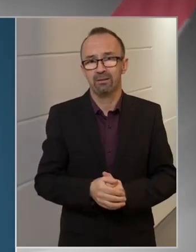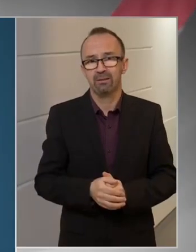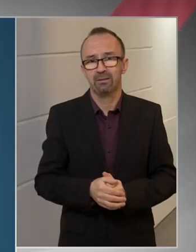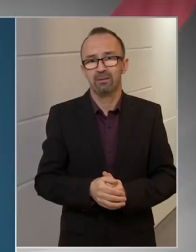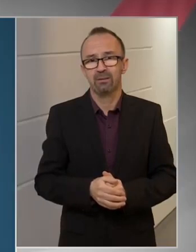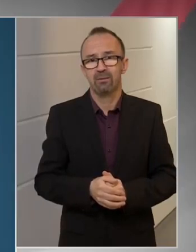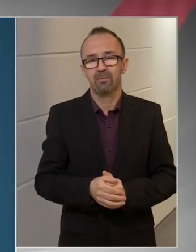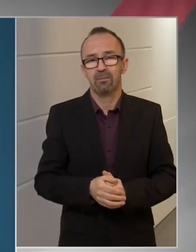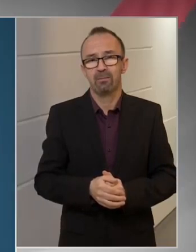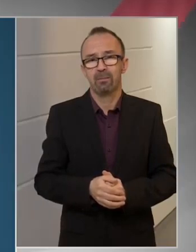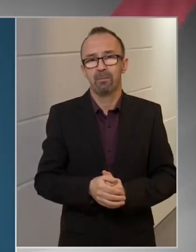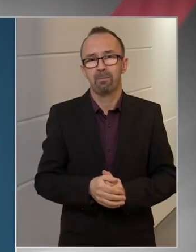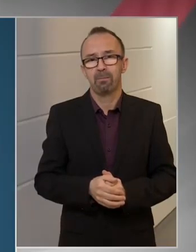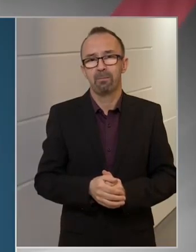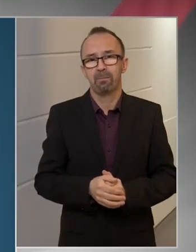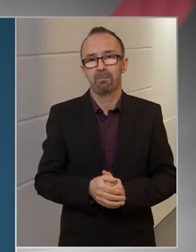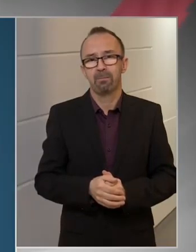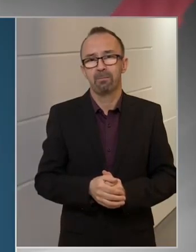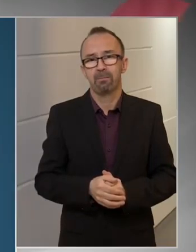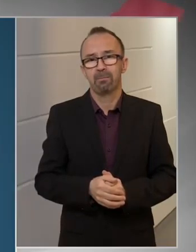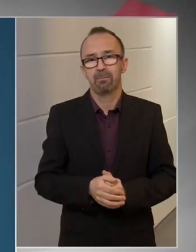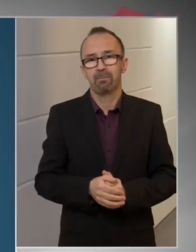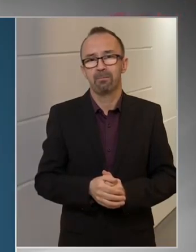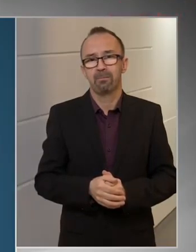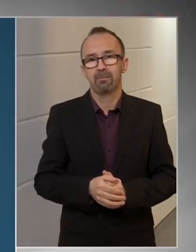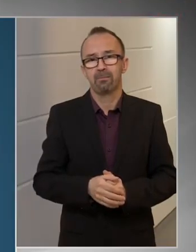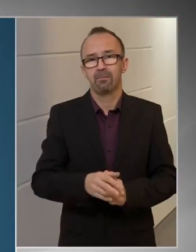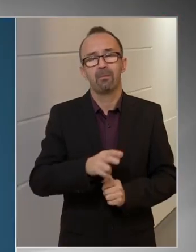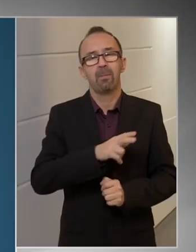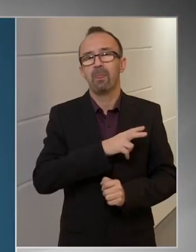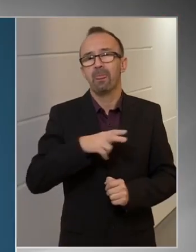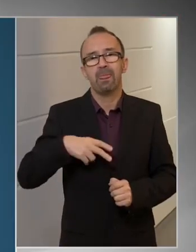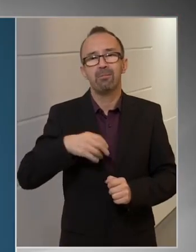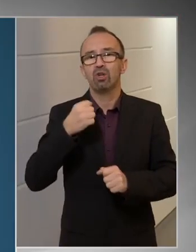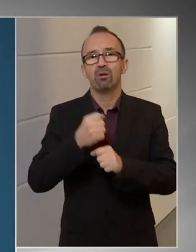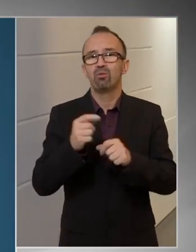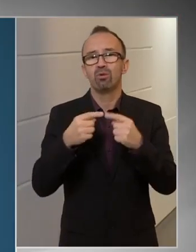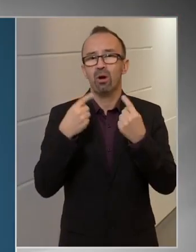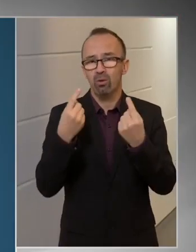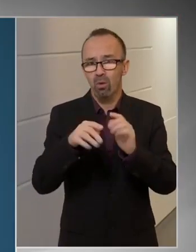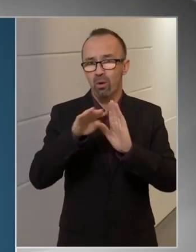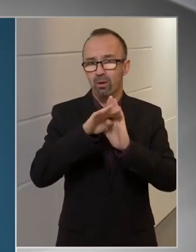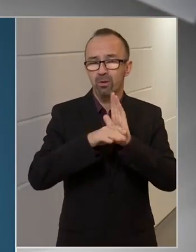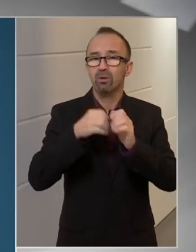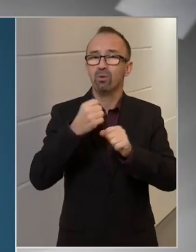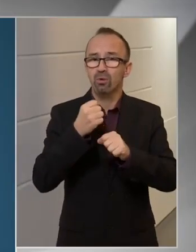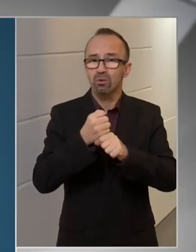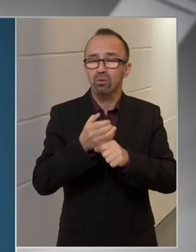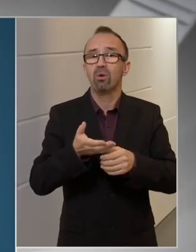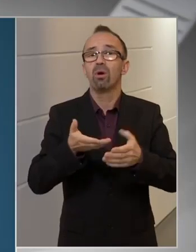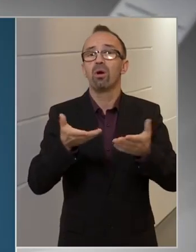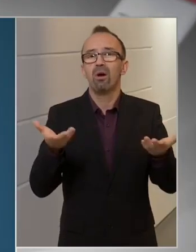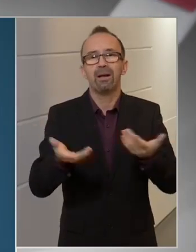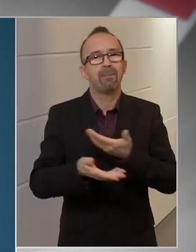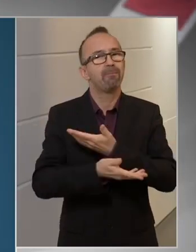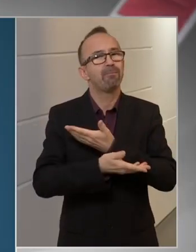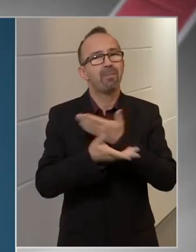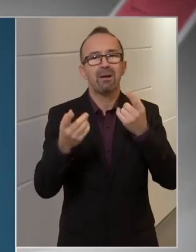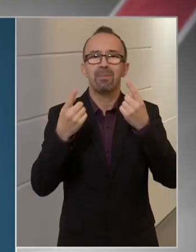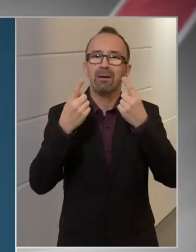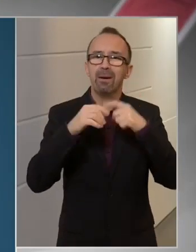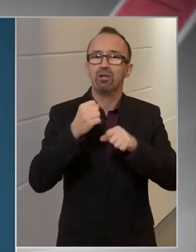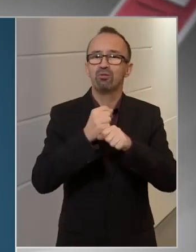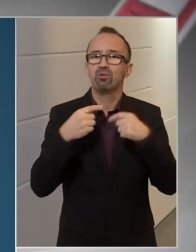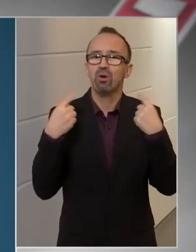nem csupán a felsorolt munkakörökben dolgozók, hanem bármilyen